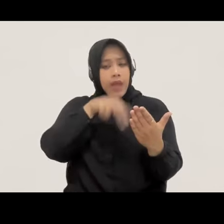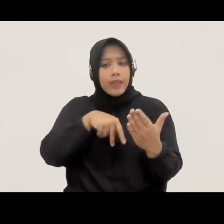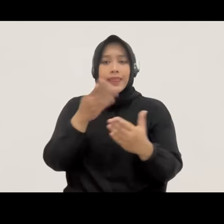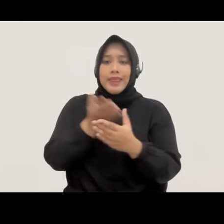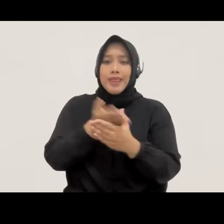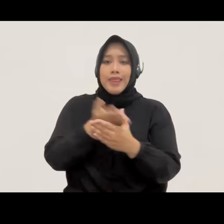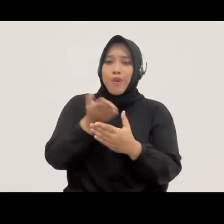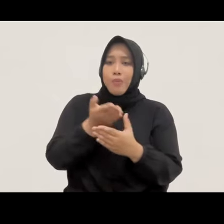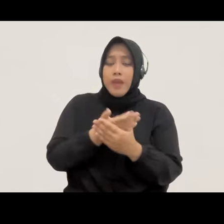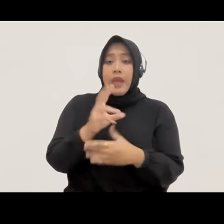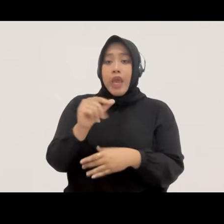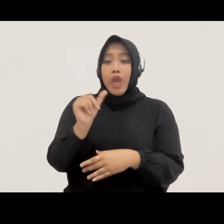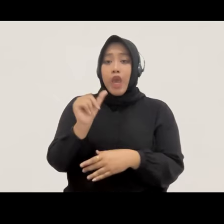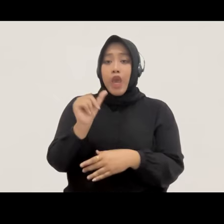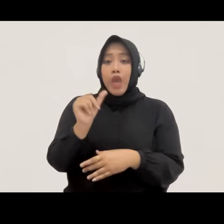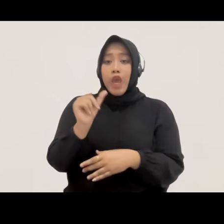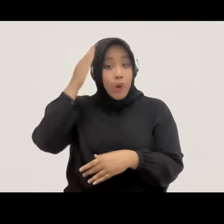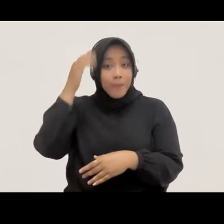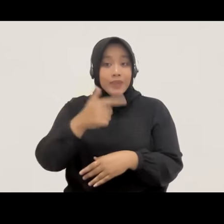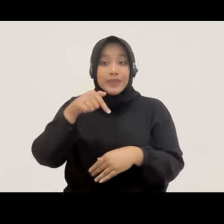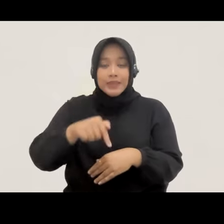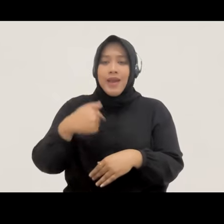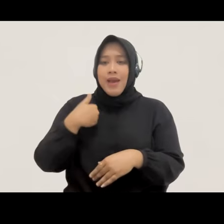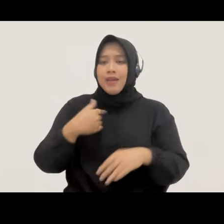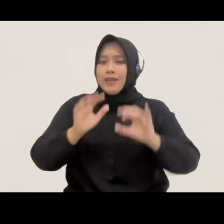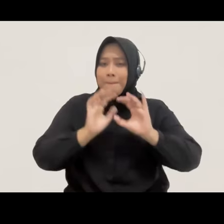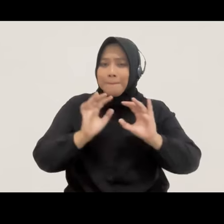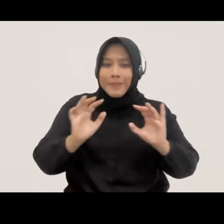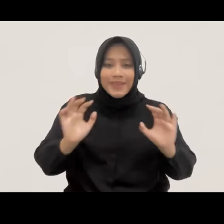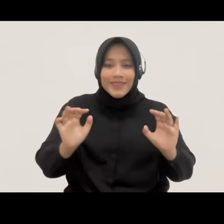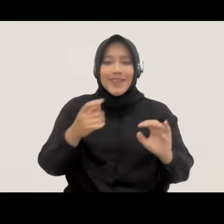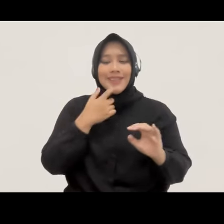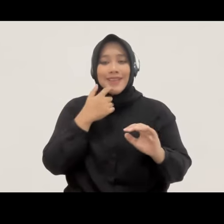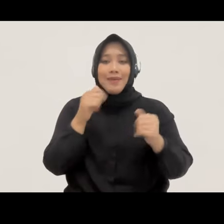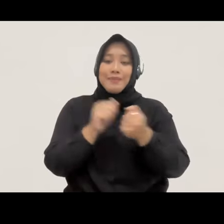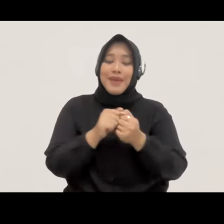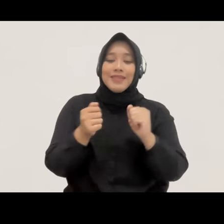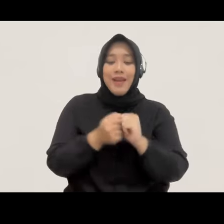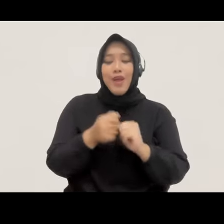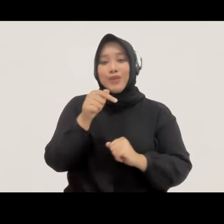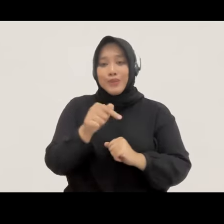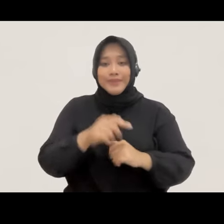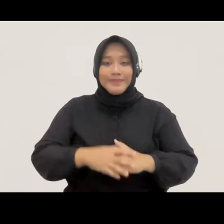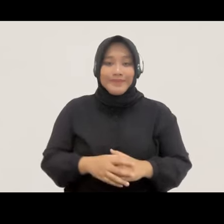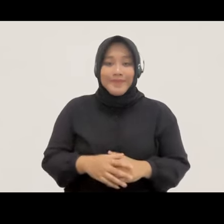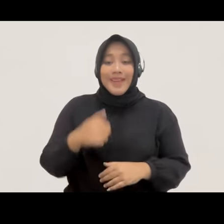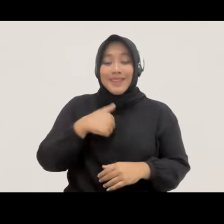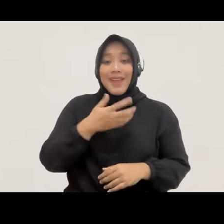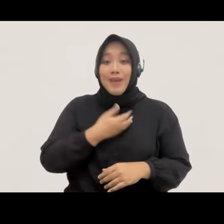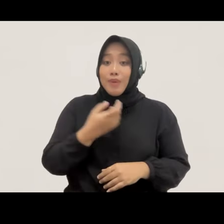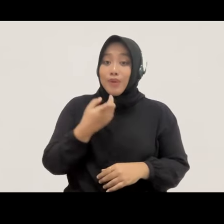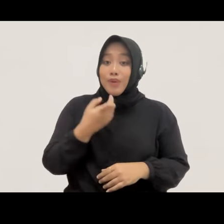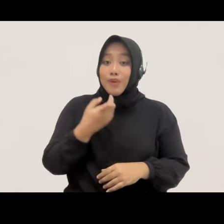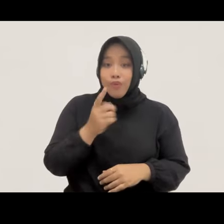RUU kepolisian ini ada banyak sekali problematika di sana. Saya akan coba